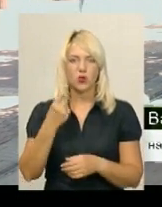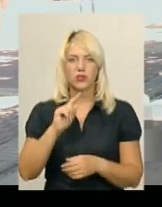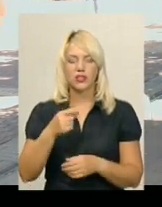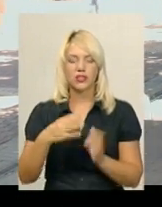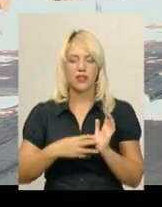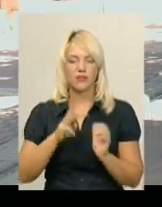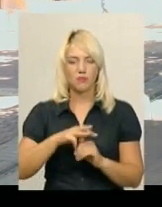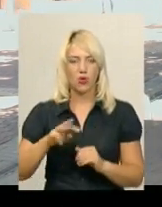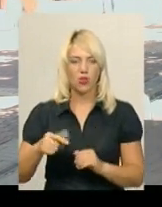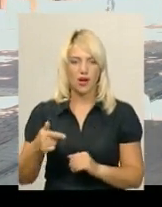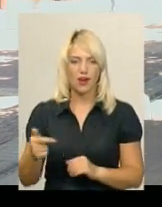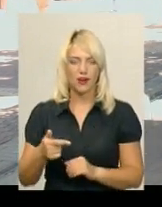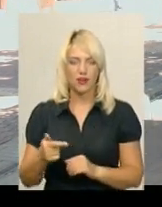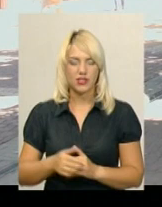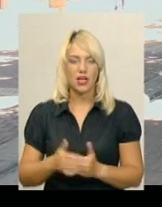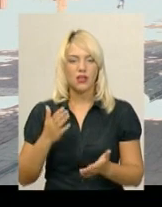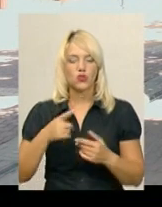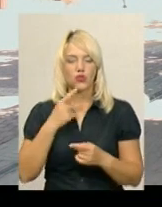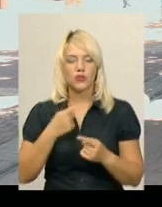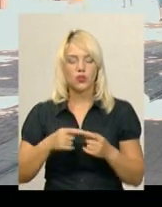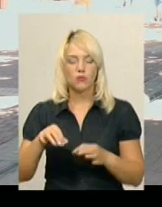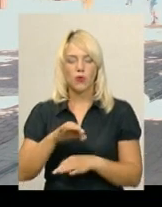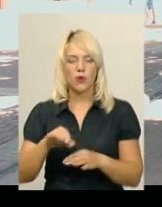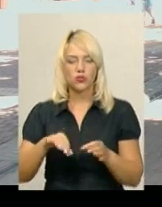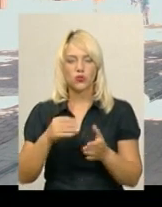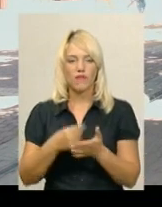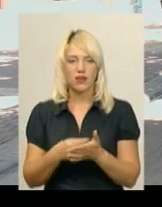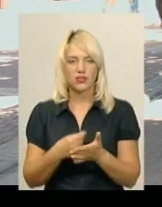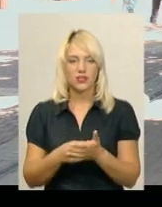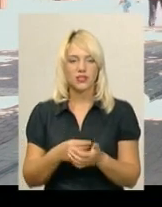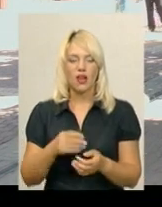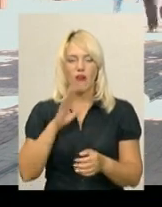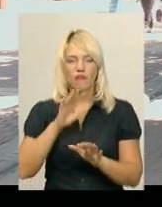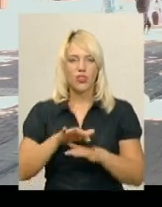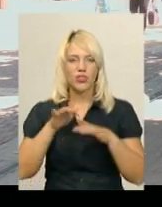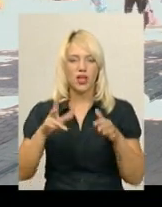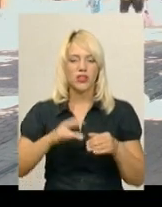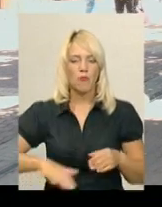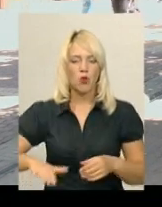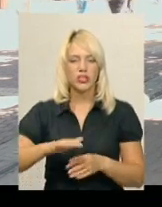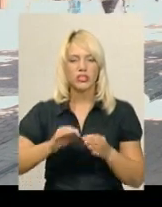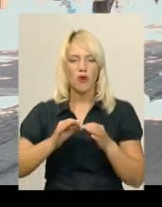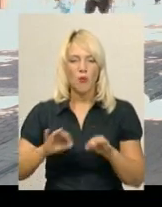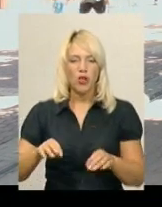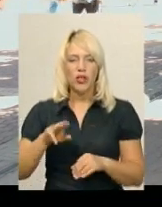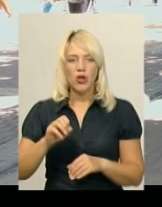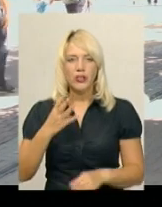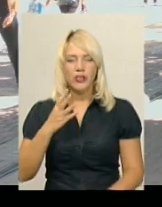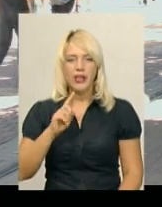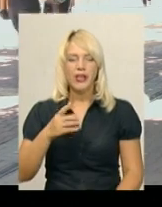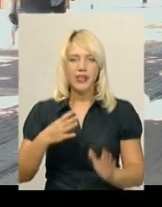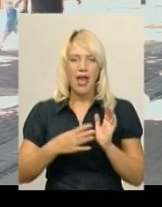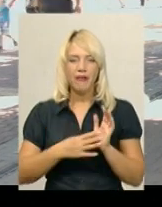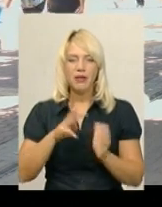млн грн. Якщо говорити про проєктну вартість фонтану на площі Свободи, то 4,9